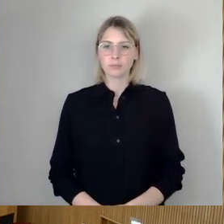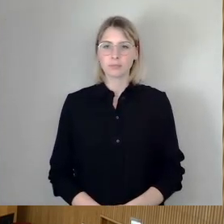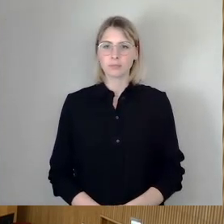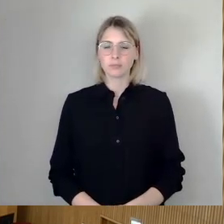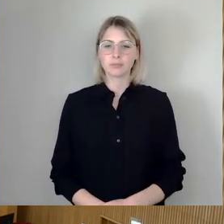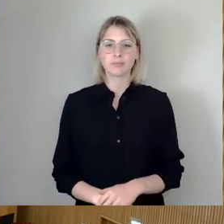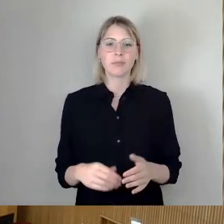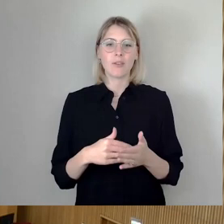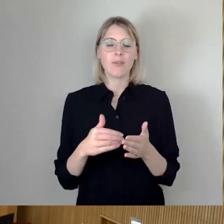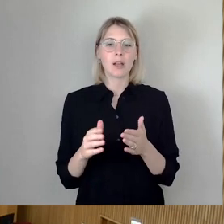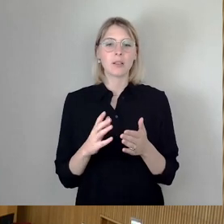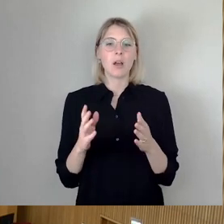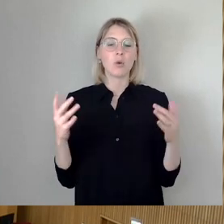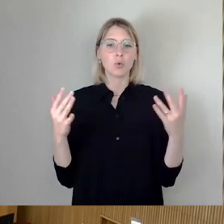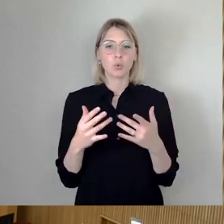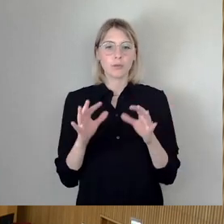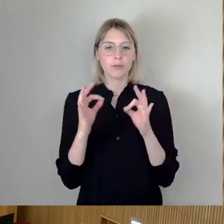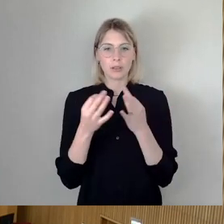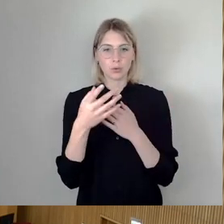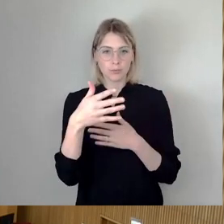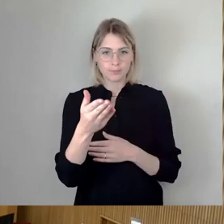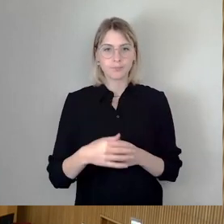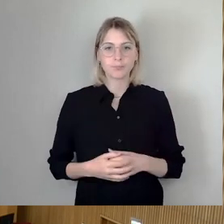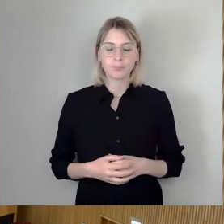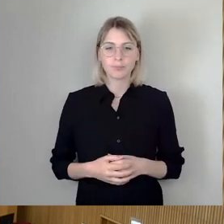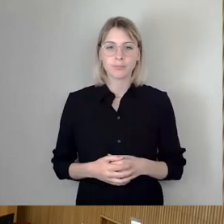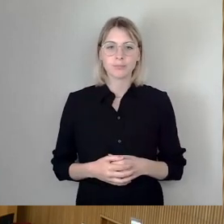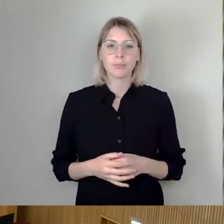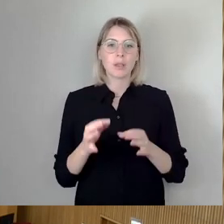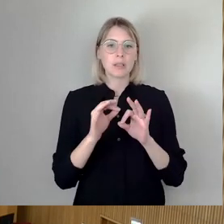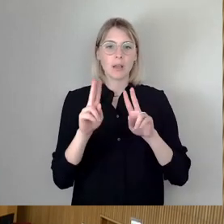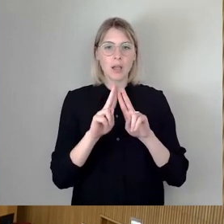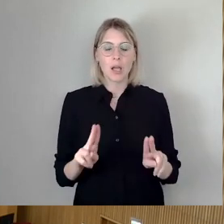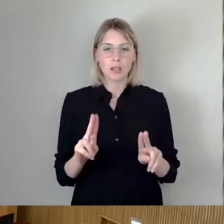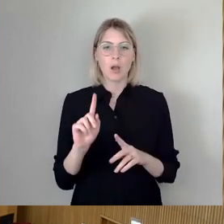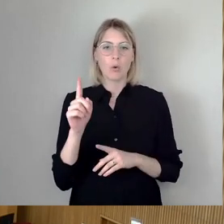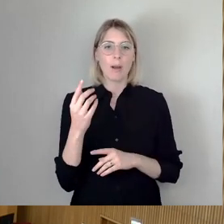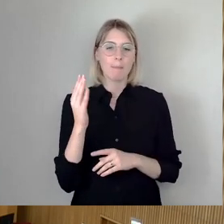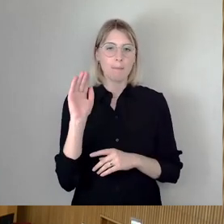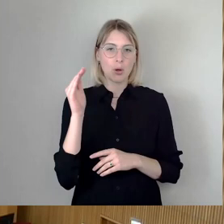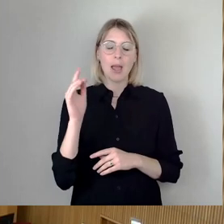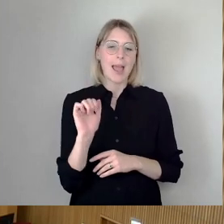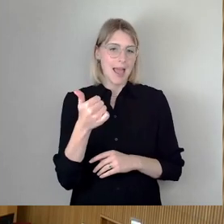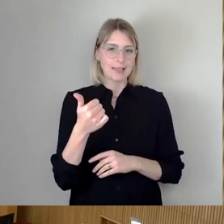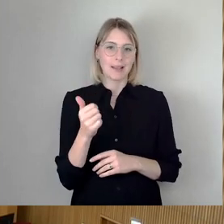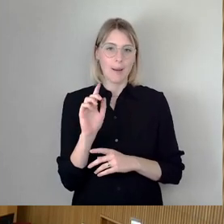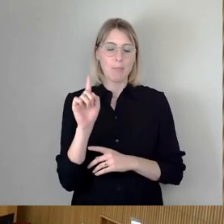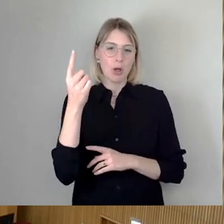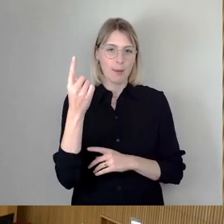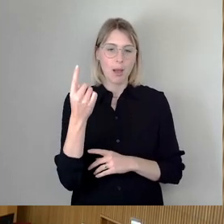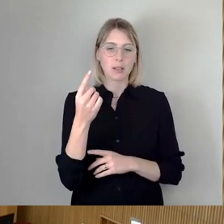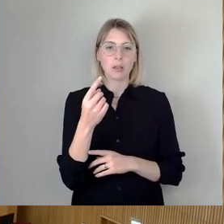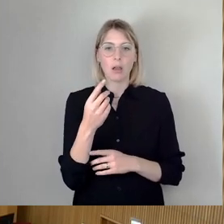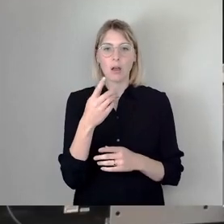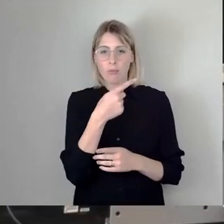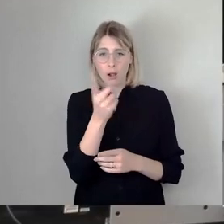Ja, sehr geehrter Herr erster Bürgermeister, liebe Kolleginnen und Kollegen. Wie ja jeder jetzt sehen kann,